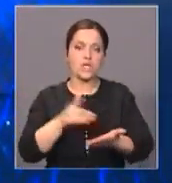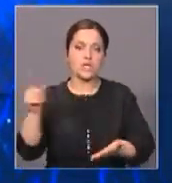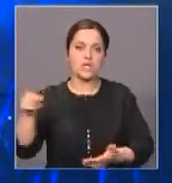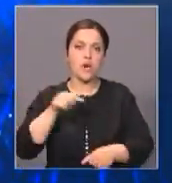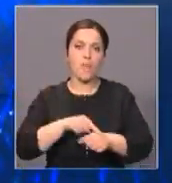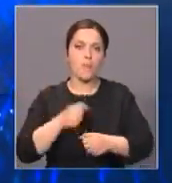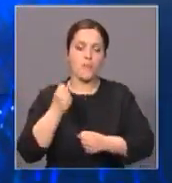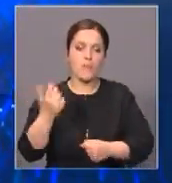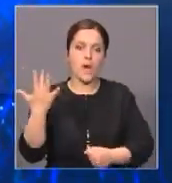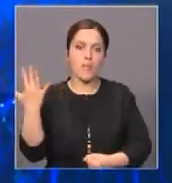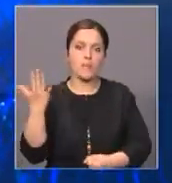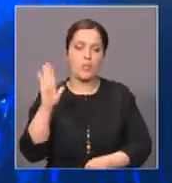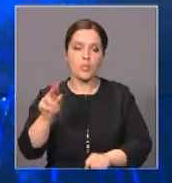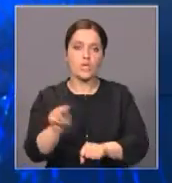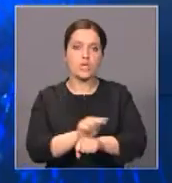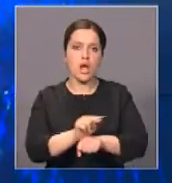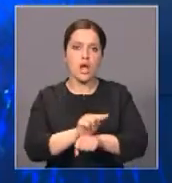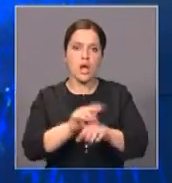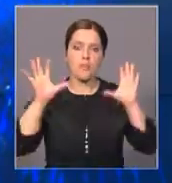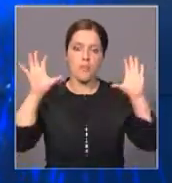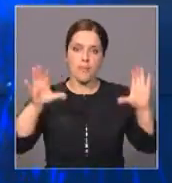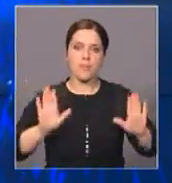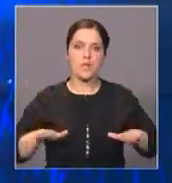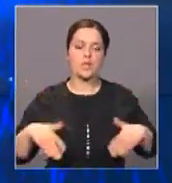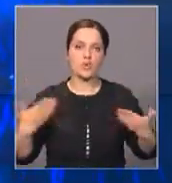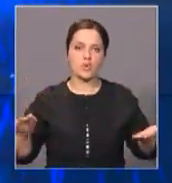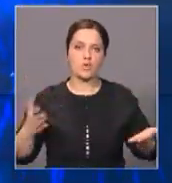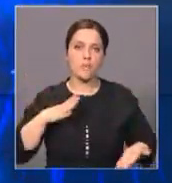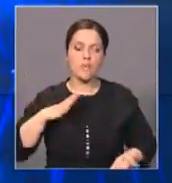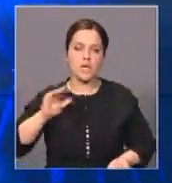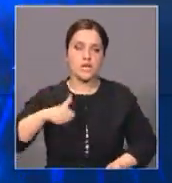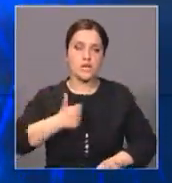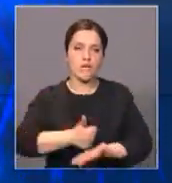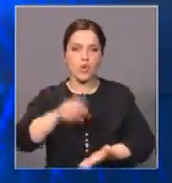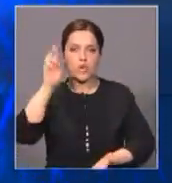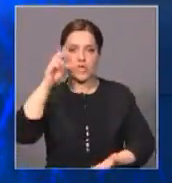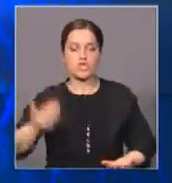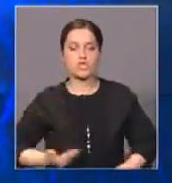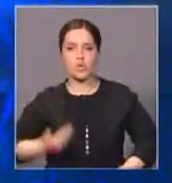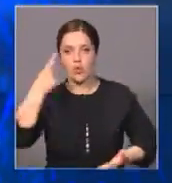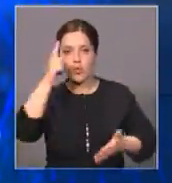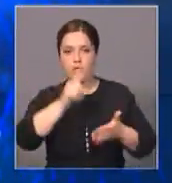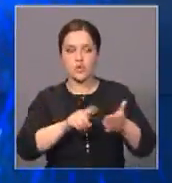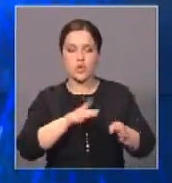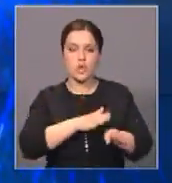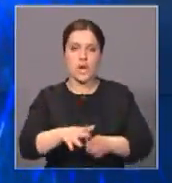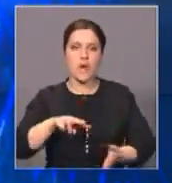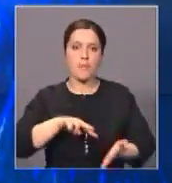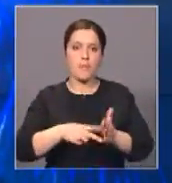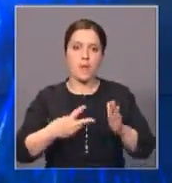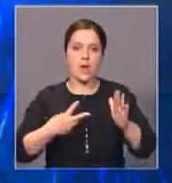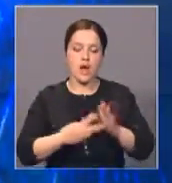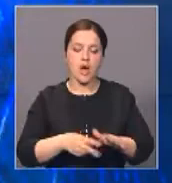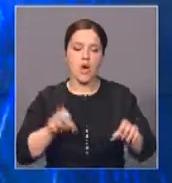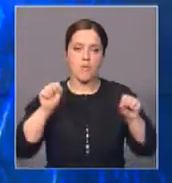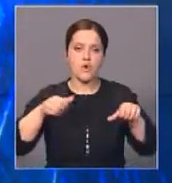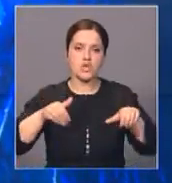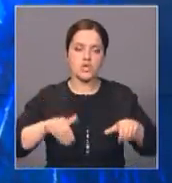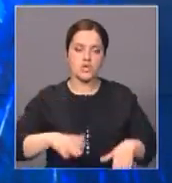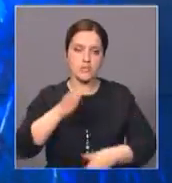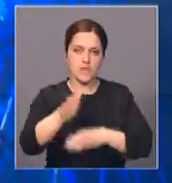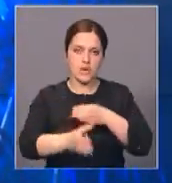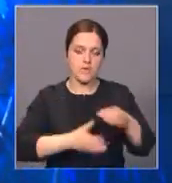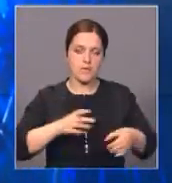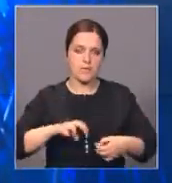поддержку пяти институциональным реформам, предложенным главой государства. Жители уверены, что реализация планов позволит преодолеть